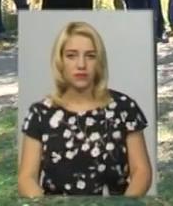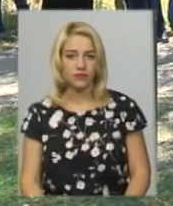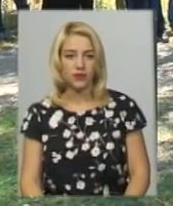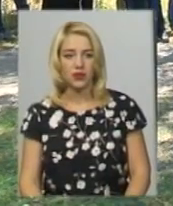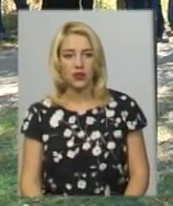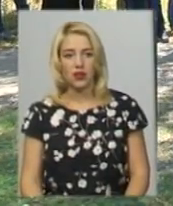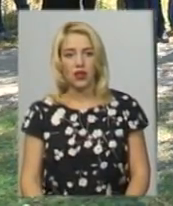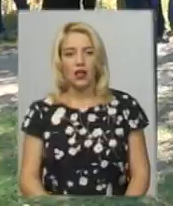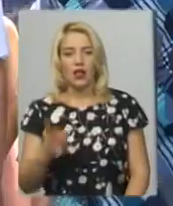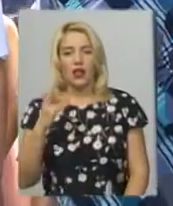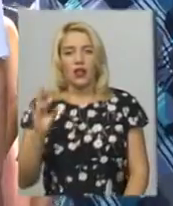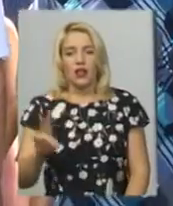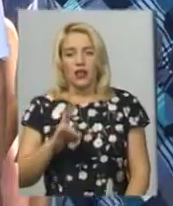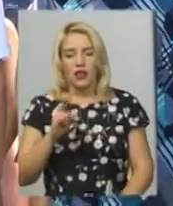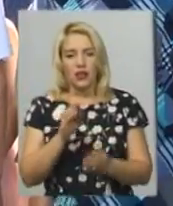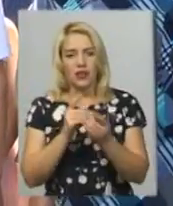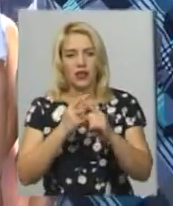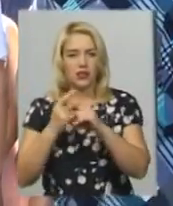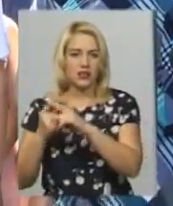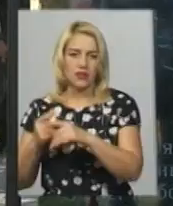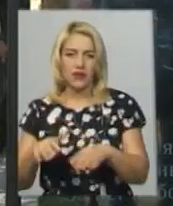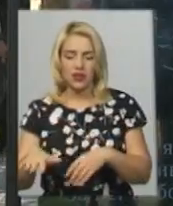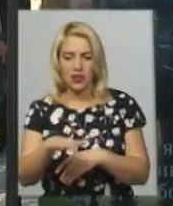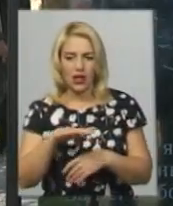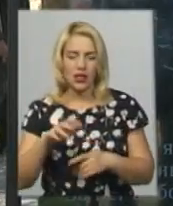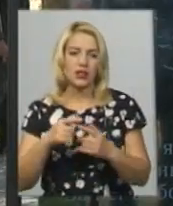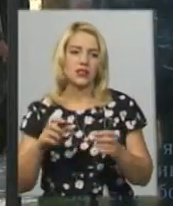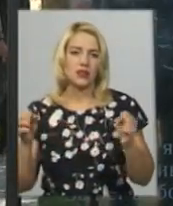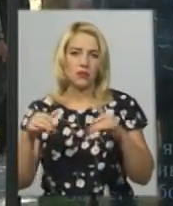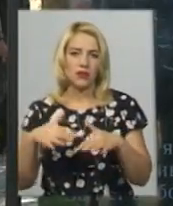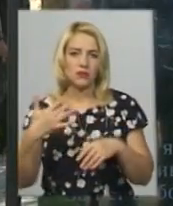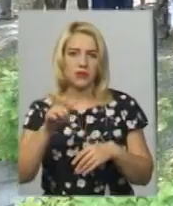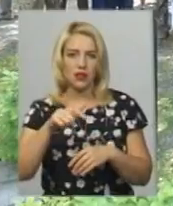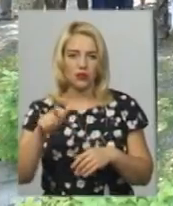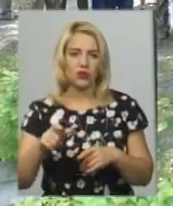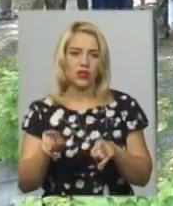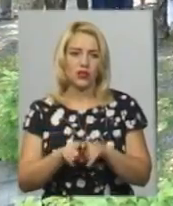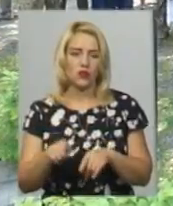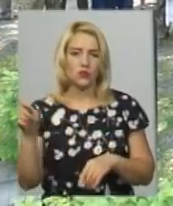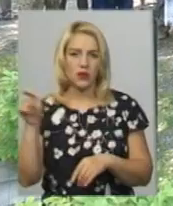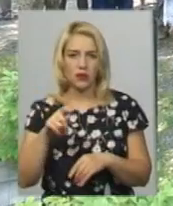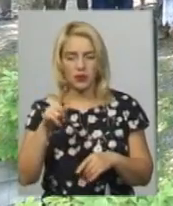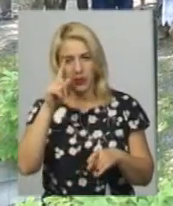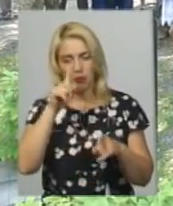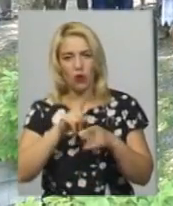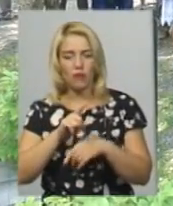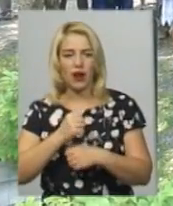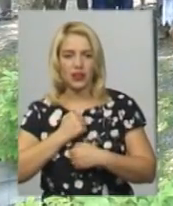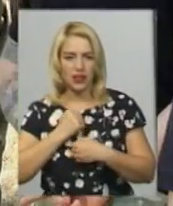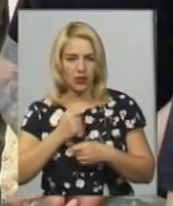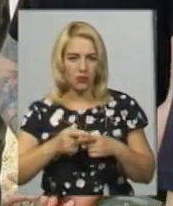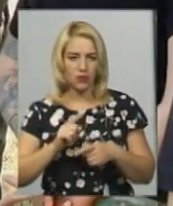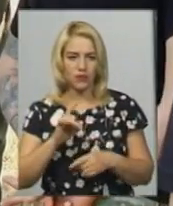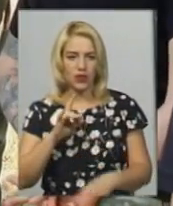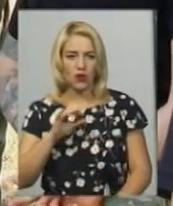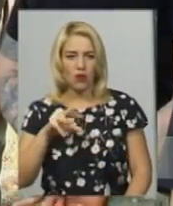На свинтарі Старої Синяви вшанувати пам'ять загиблого зібралося 50 людей. Також приїхали два з побратимів Олександра Романенко. Те, що він